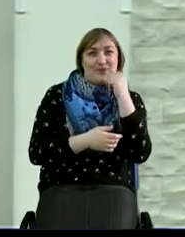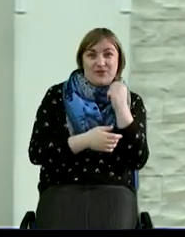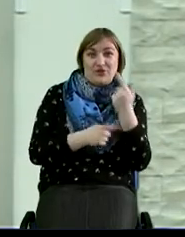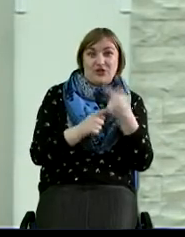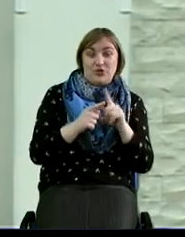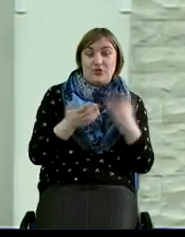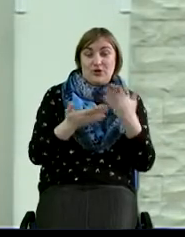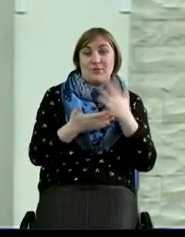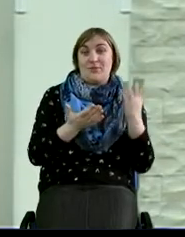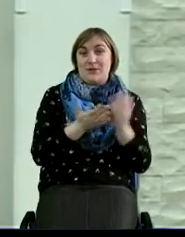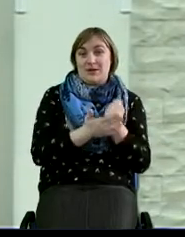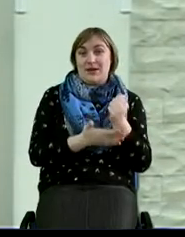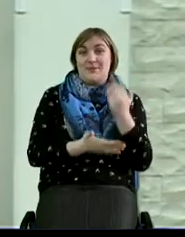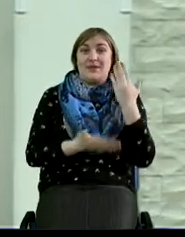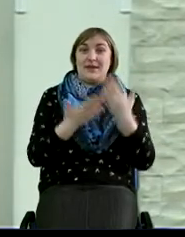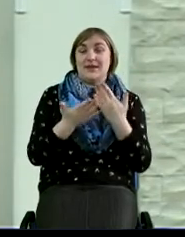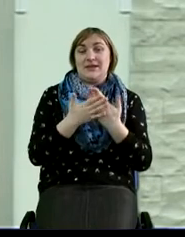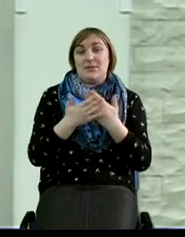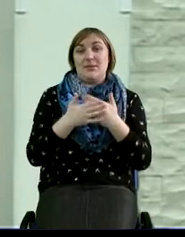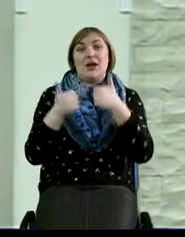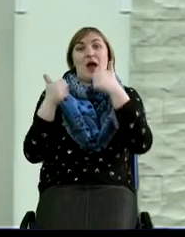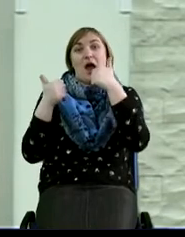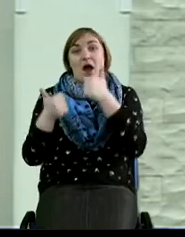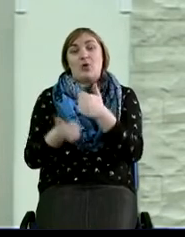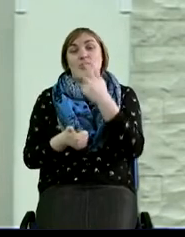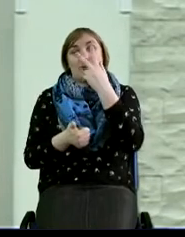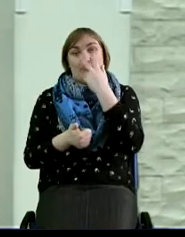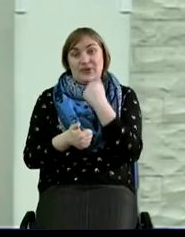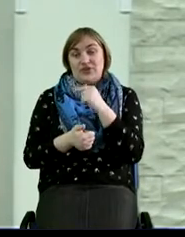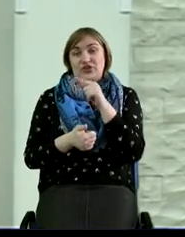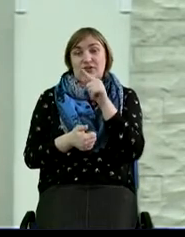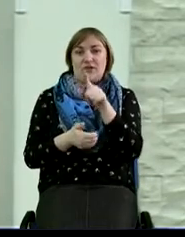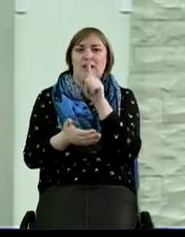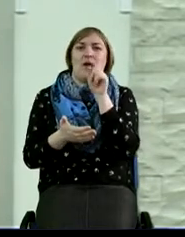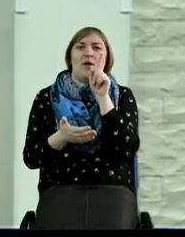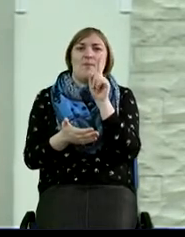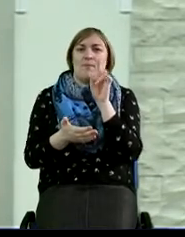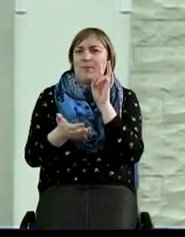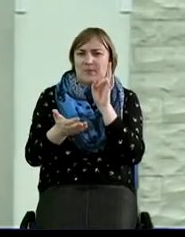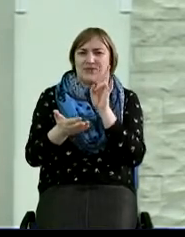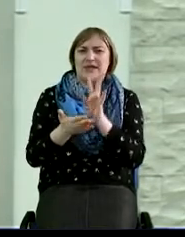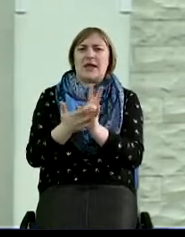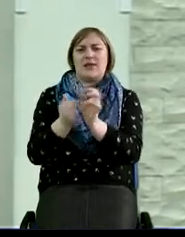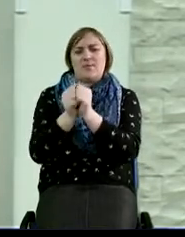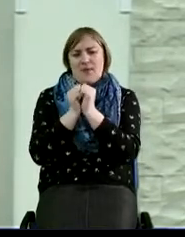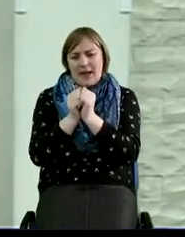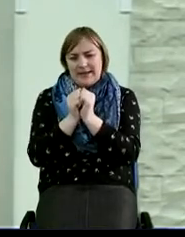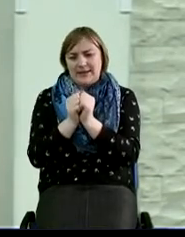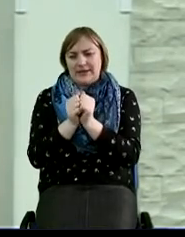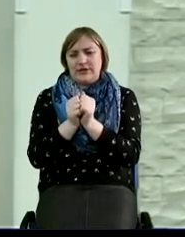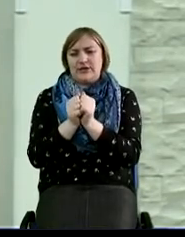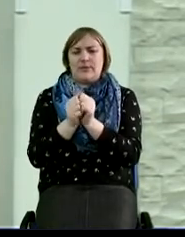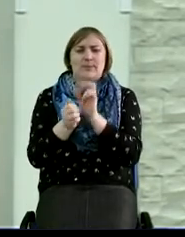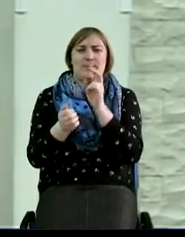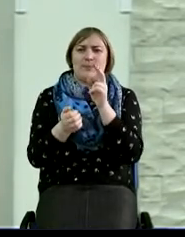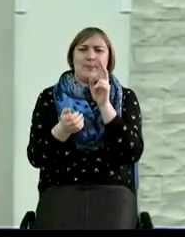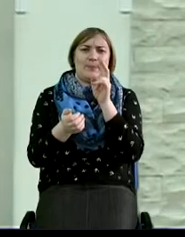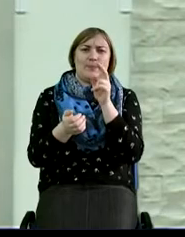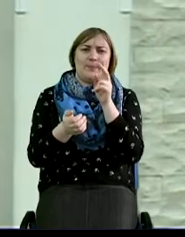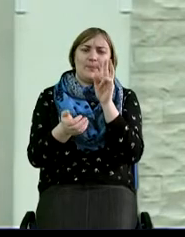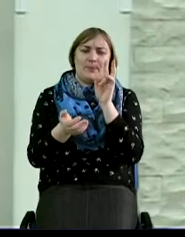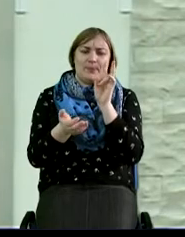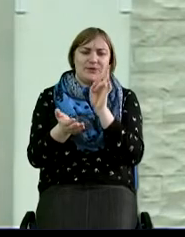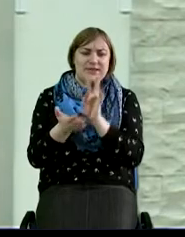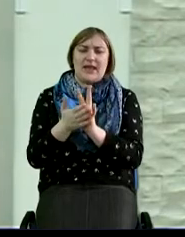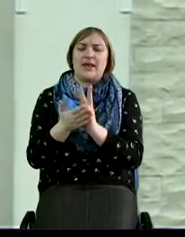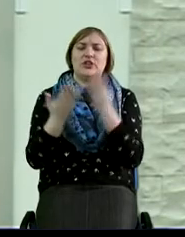приобретаем. Если там, например, хорошие привычки, вы постоянно, допустим, молились, читали Слово Божие, ходили на